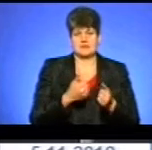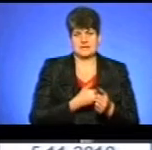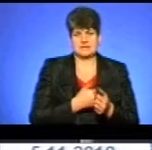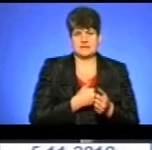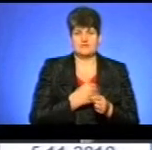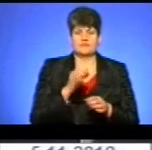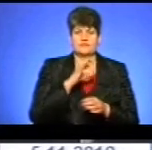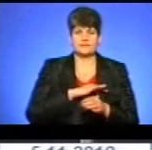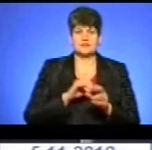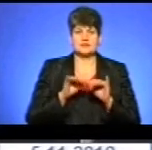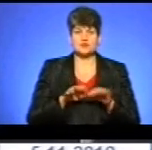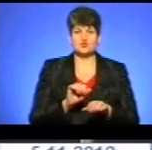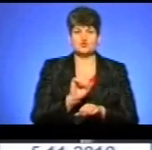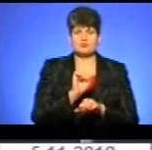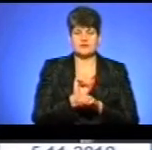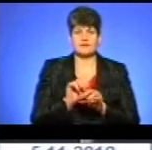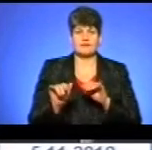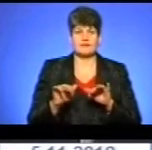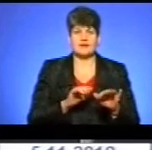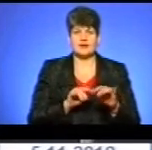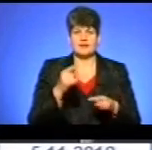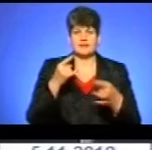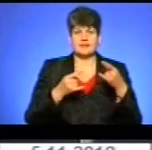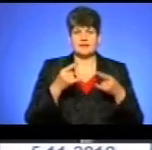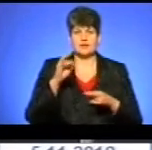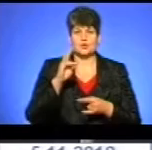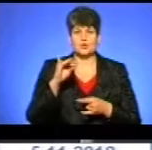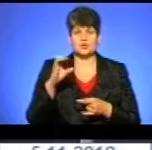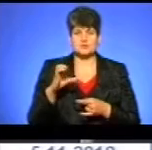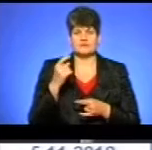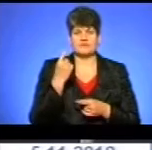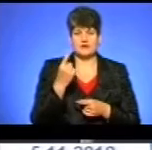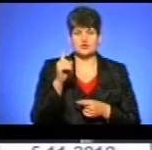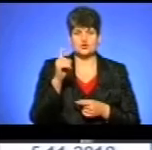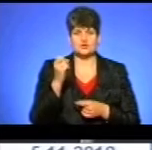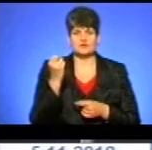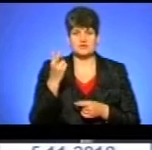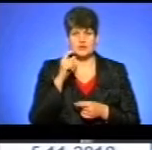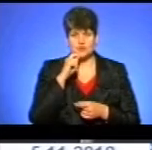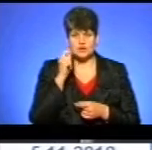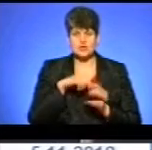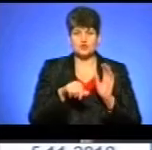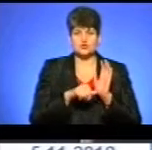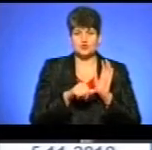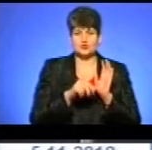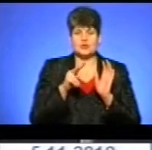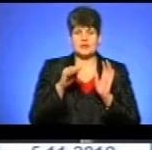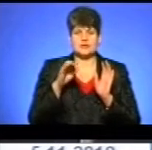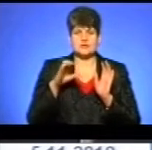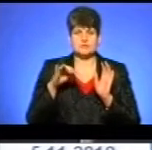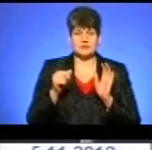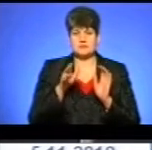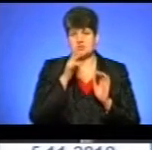вжити заходів щодо припинення діяльності телеканалів «Ньюз1» та «112 Україна» 6 листопада під час сесії